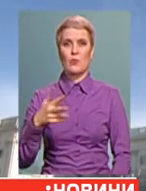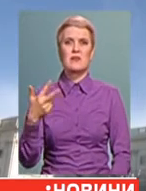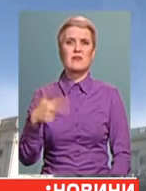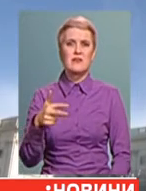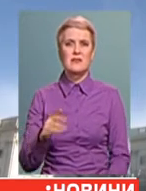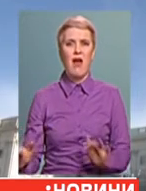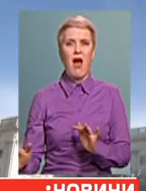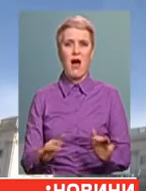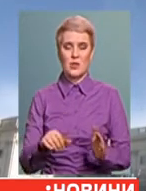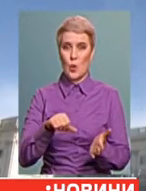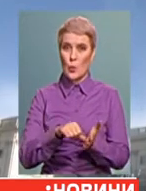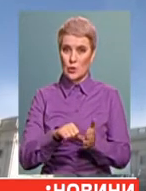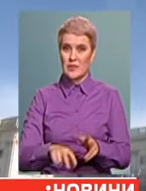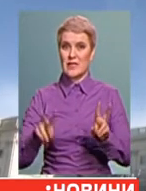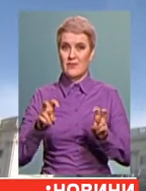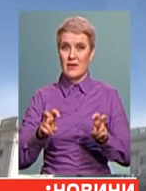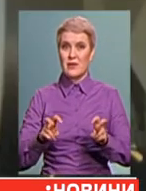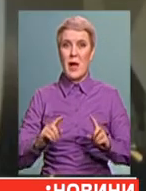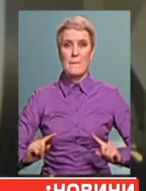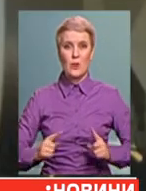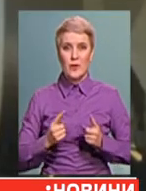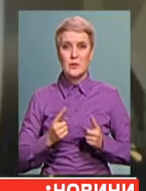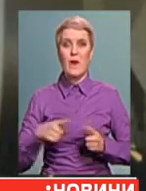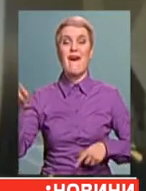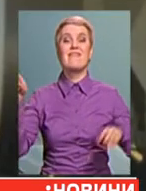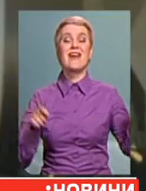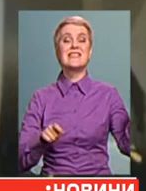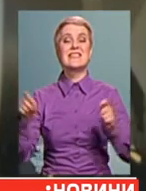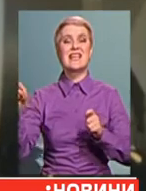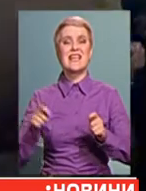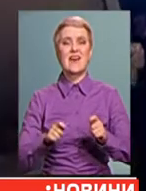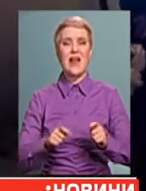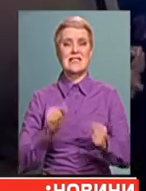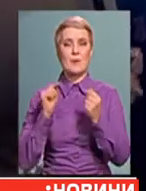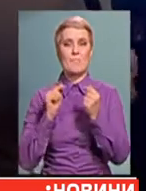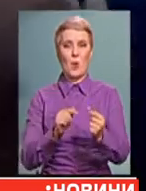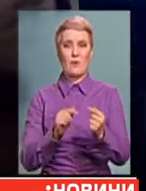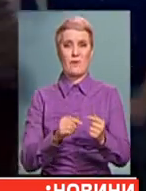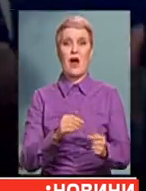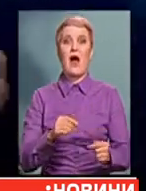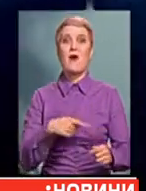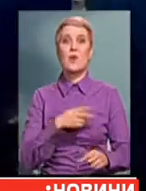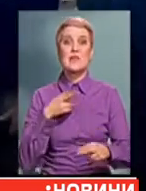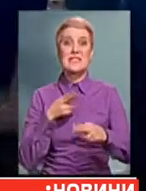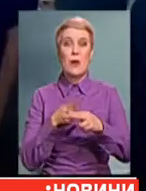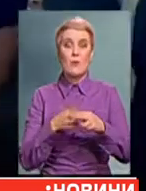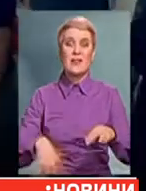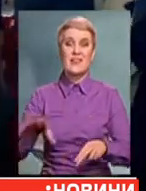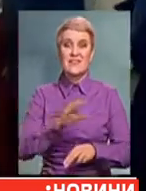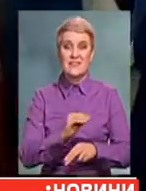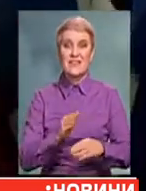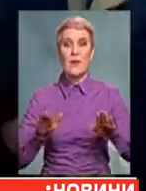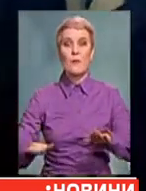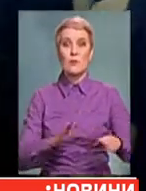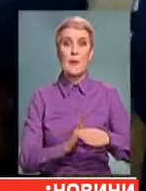акцій. Учасники назвали протести фестивалем спротиву. Мітингарі хочуть заблокувати усі пункти пропуску до Капітолію і не пустити туди